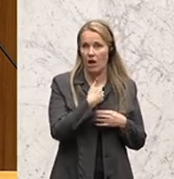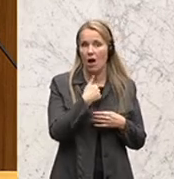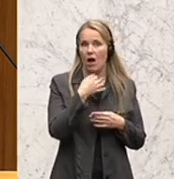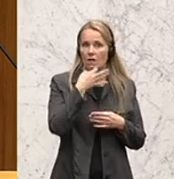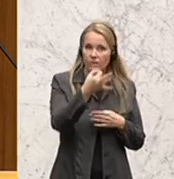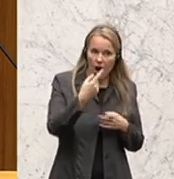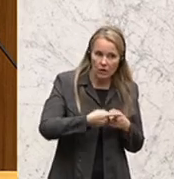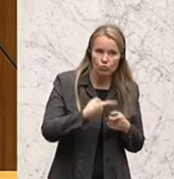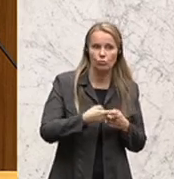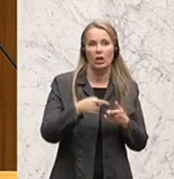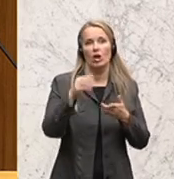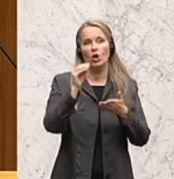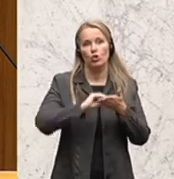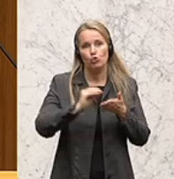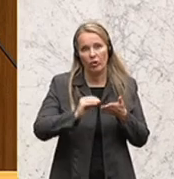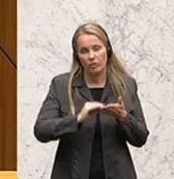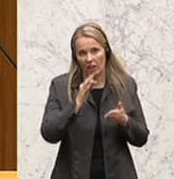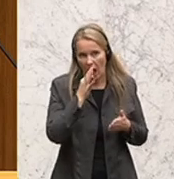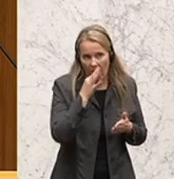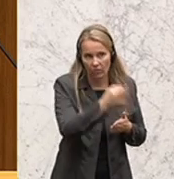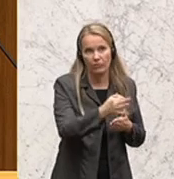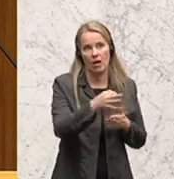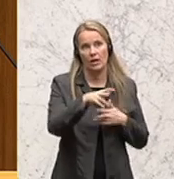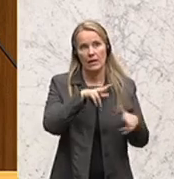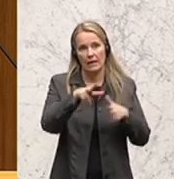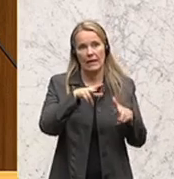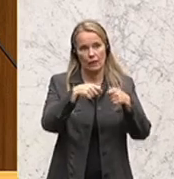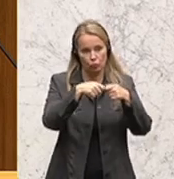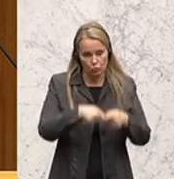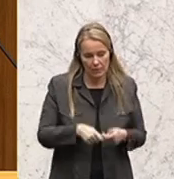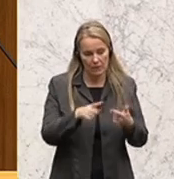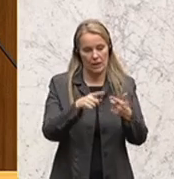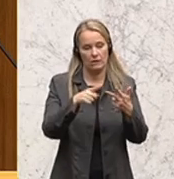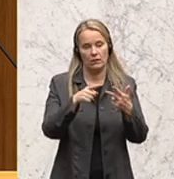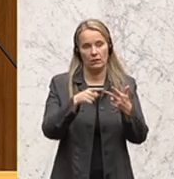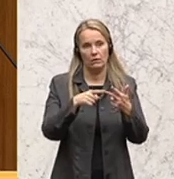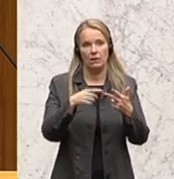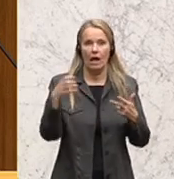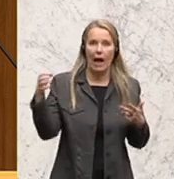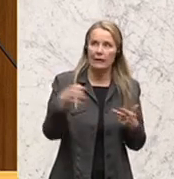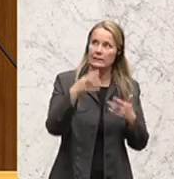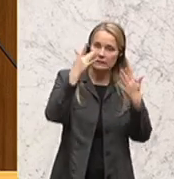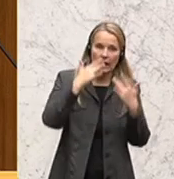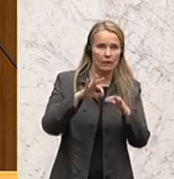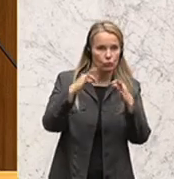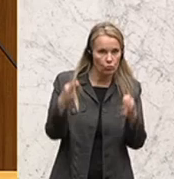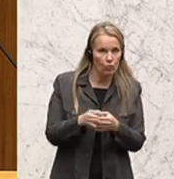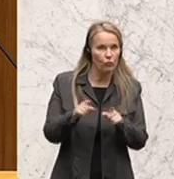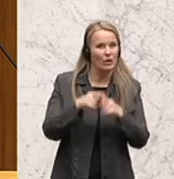nach der schriftlichen Anfrage an Regierungsmitglieder, nach dem Einsatz des Rechnungshofes und des